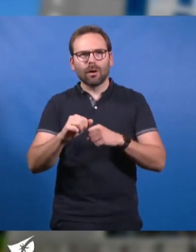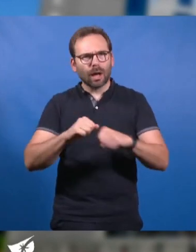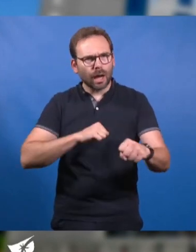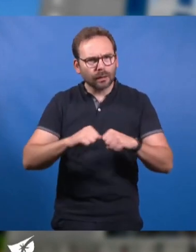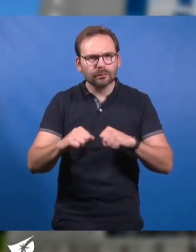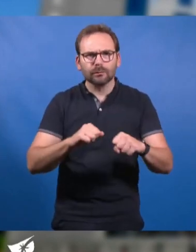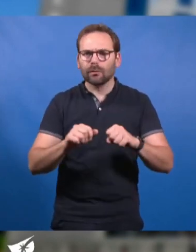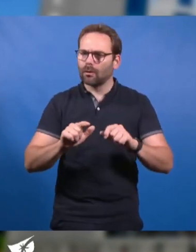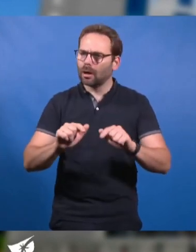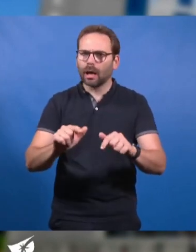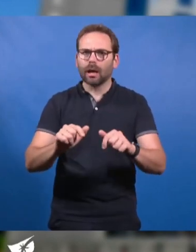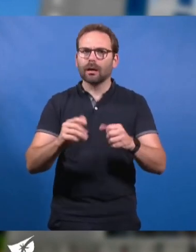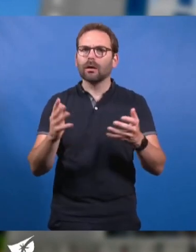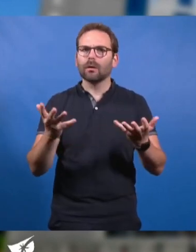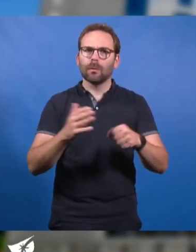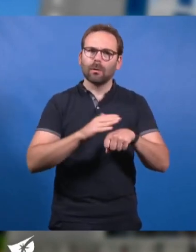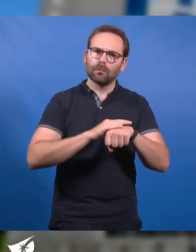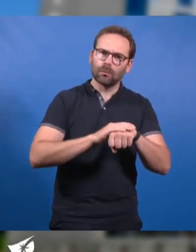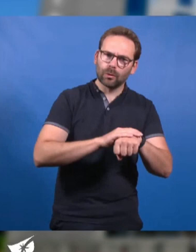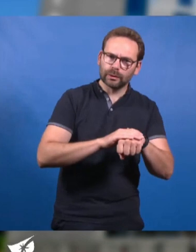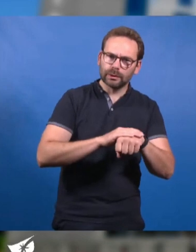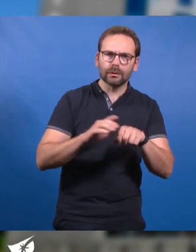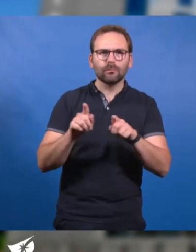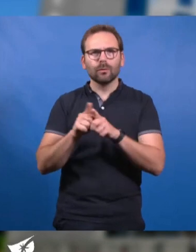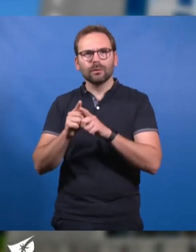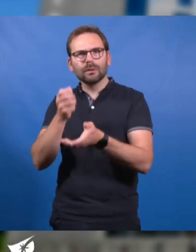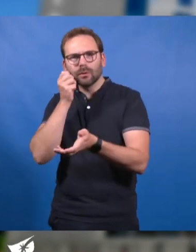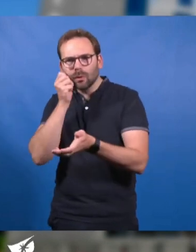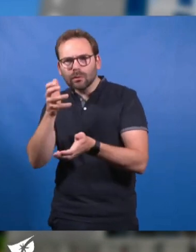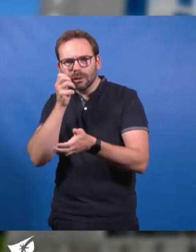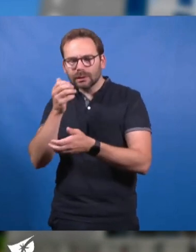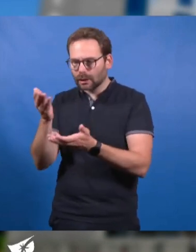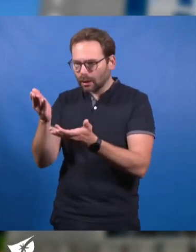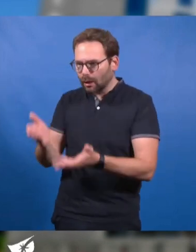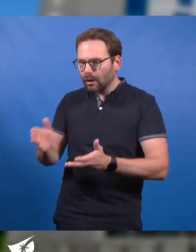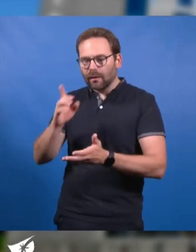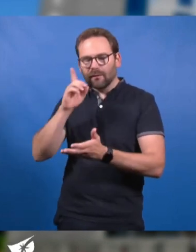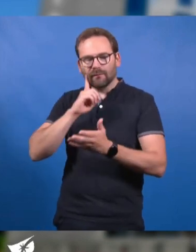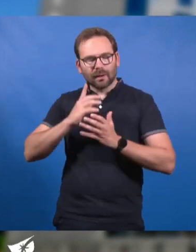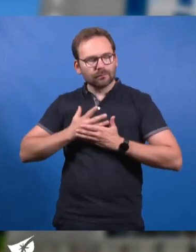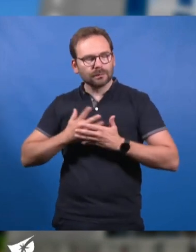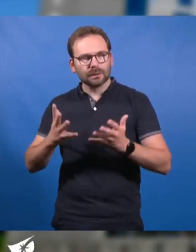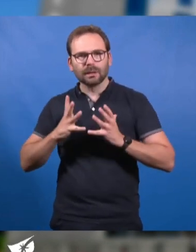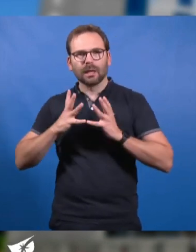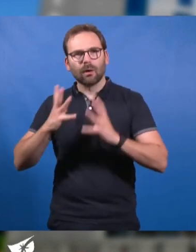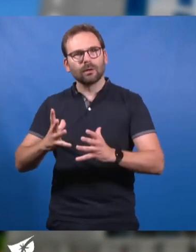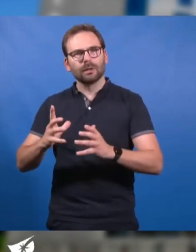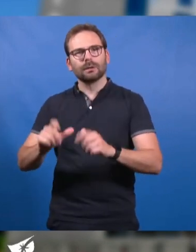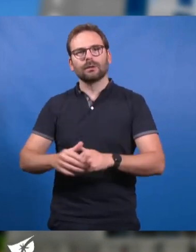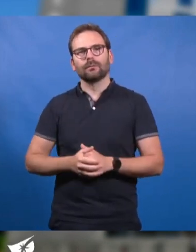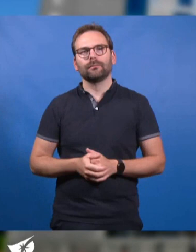ses engagements politiques que dans le quotidien d'une femme sincère et engagée,